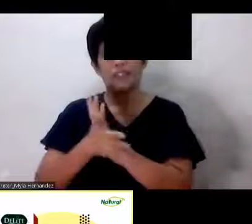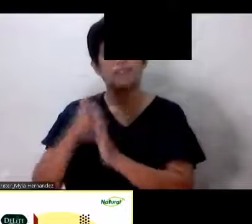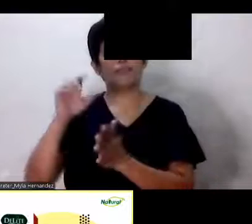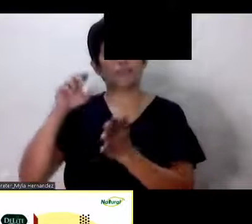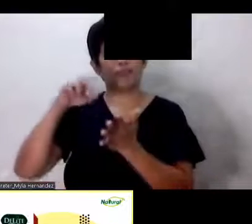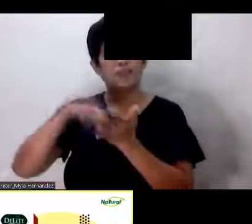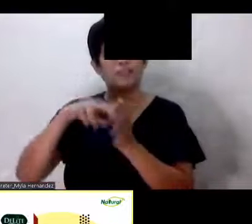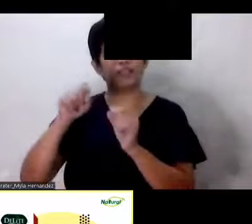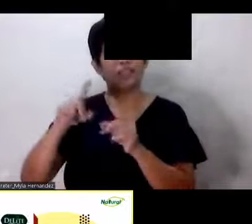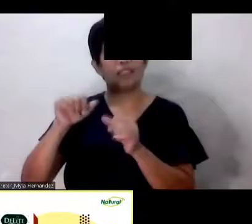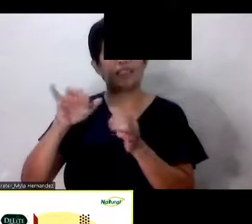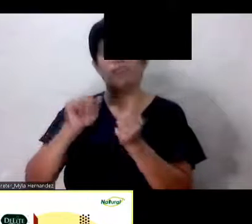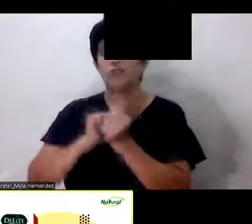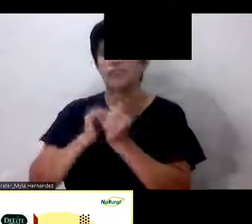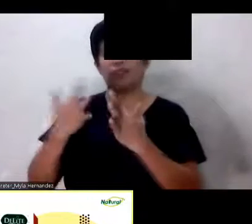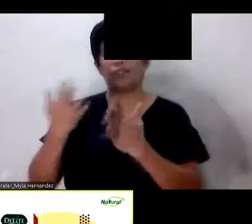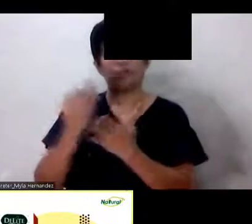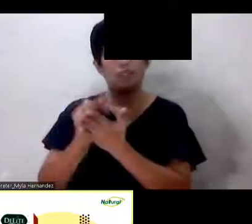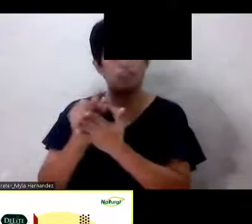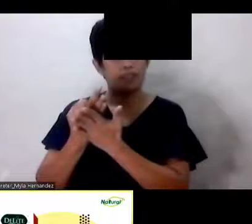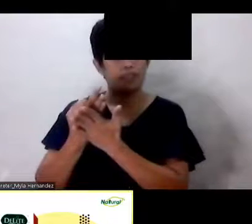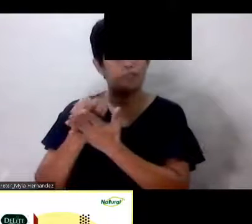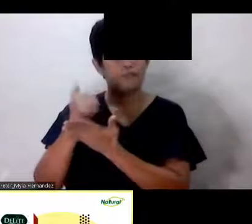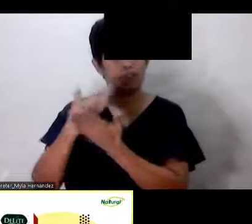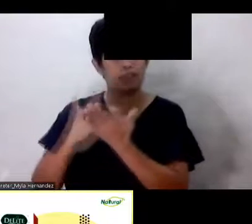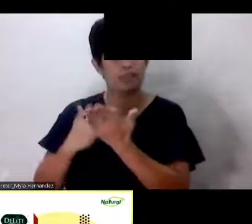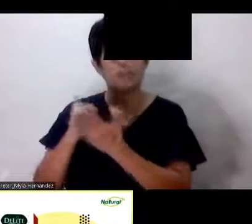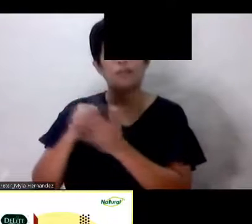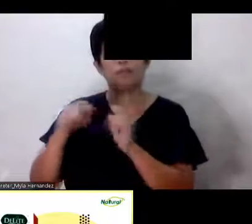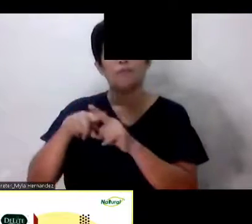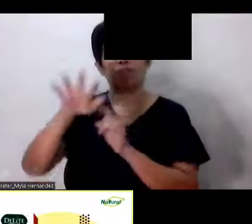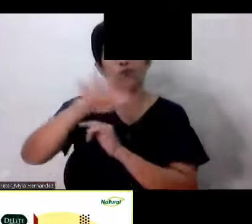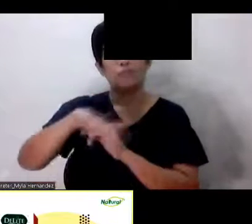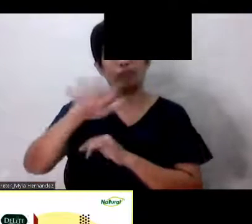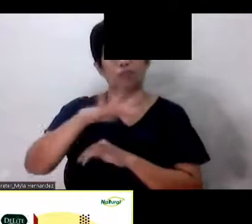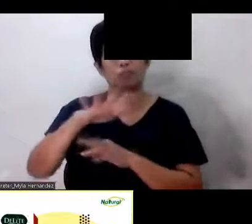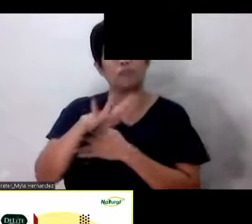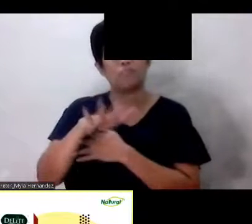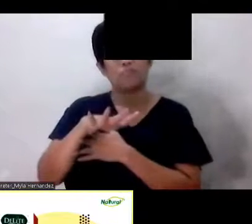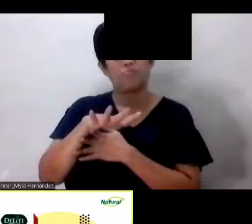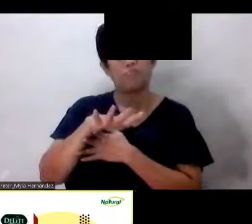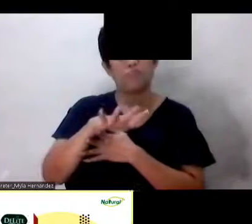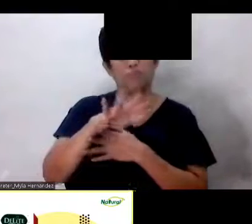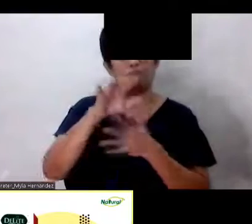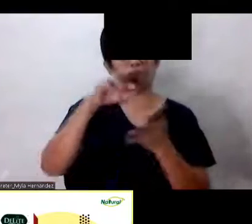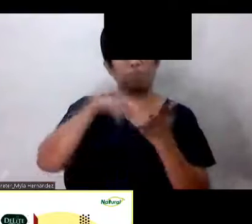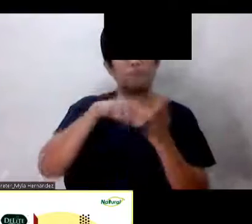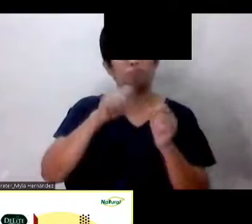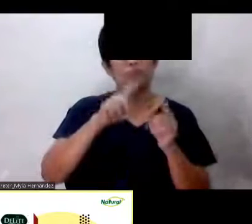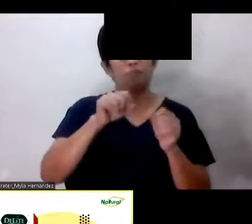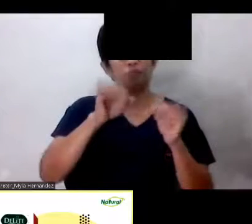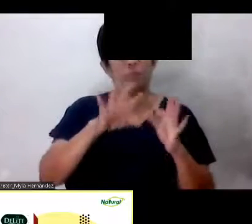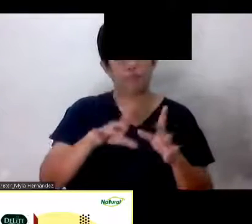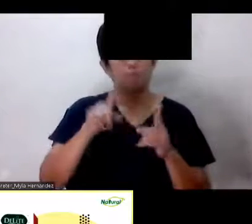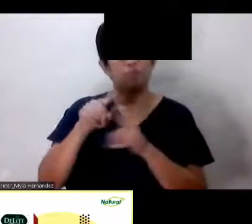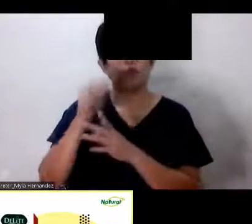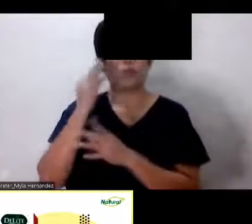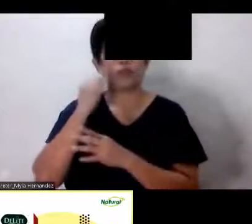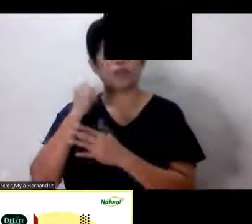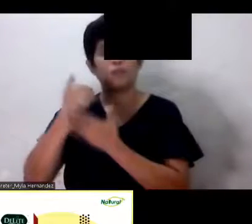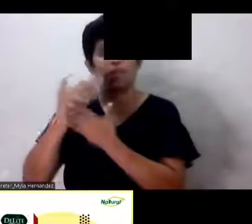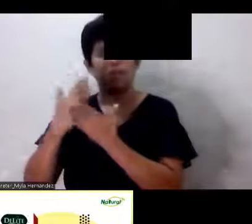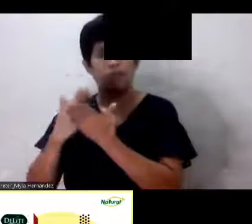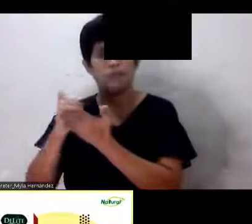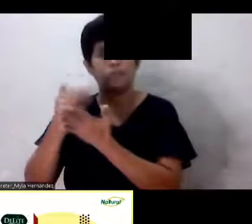That's an option Pero doon sa mga Gustong maging reseller Pero kulang ang puhunan Meron rin tayong sagot doon Okay